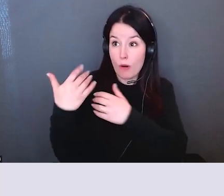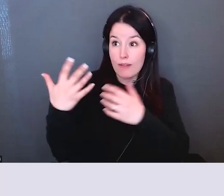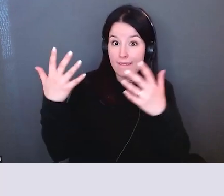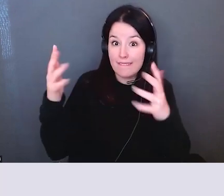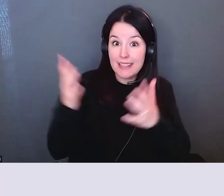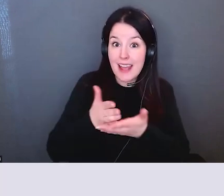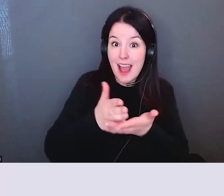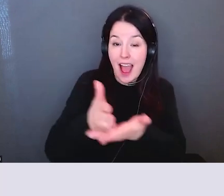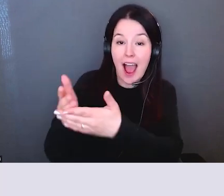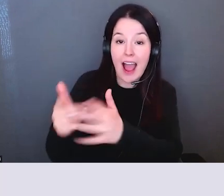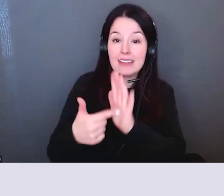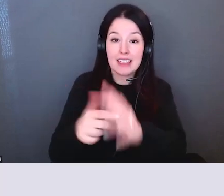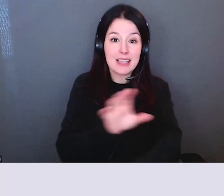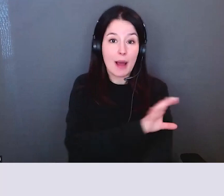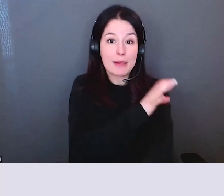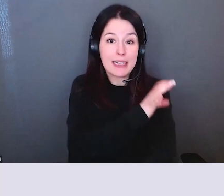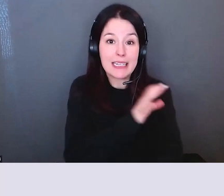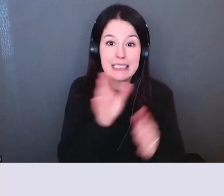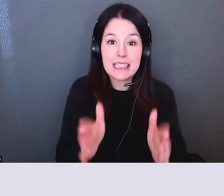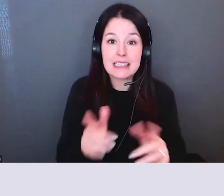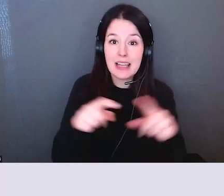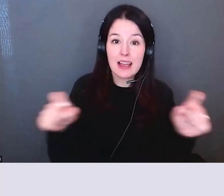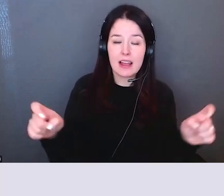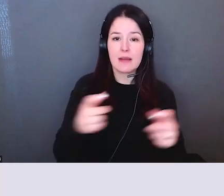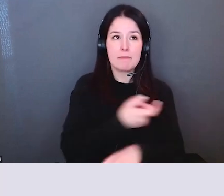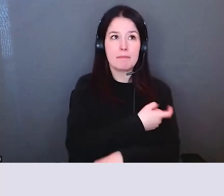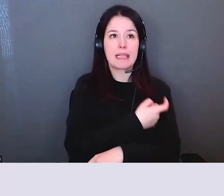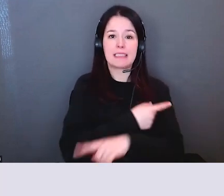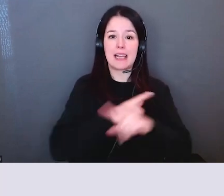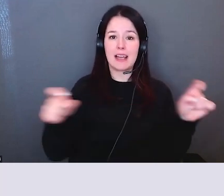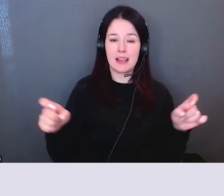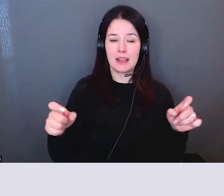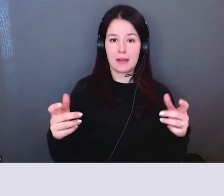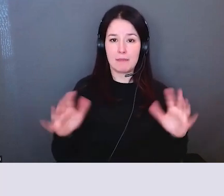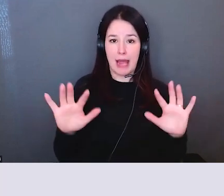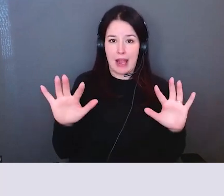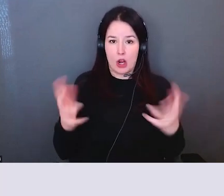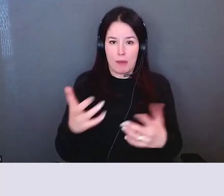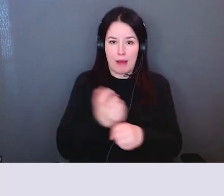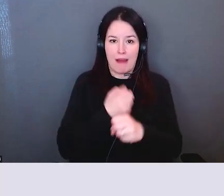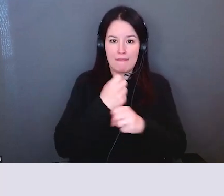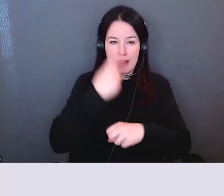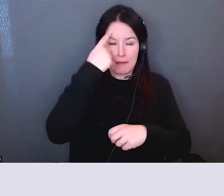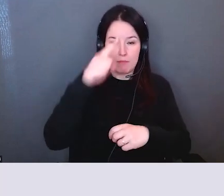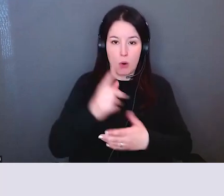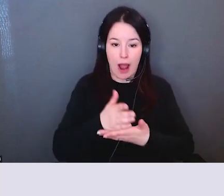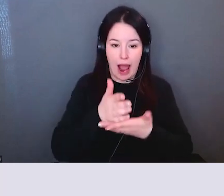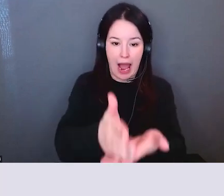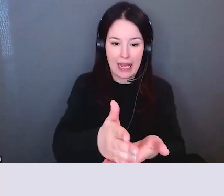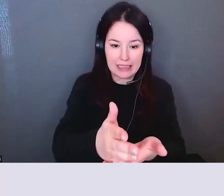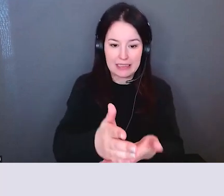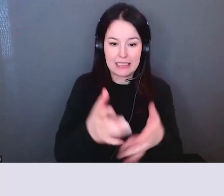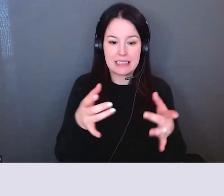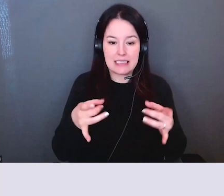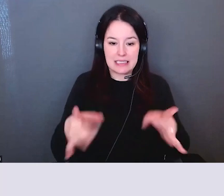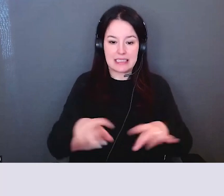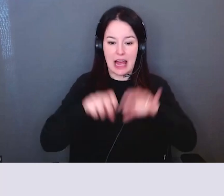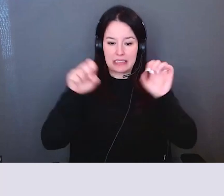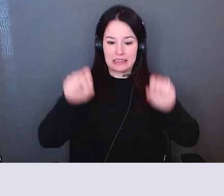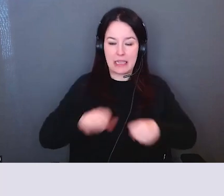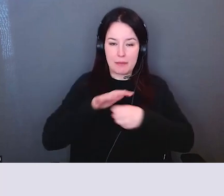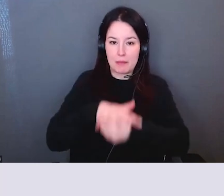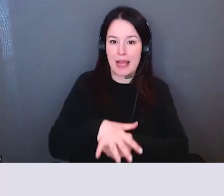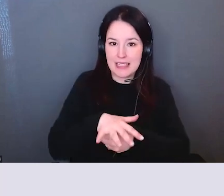personnes en dessous de la médaille et puis comment pouvons-nous changer d'angle d'approche c'est-à-dire comment